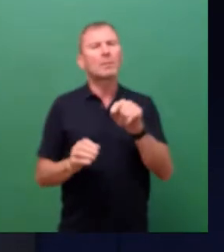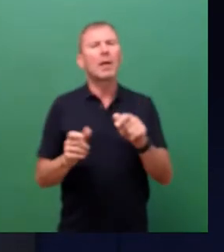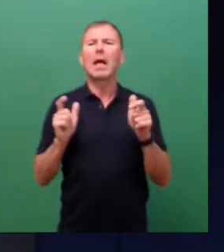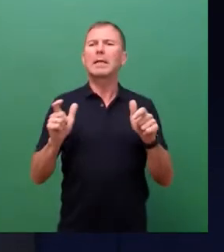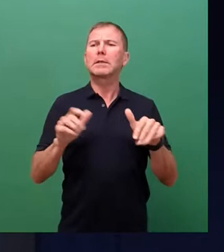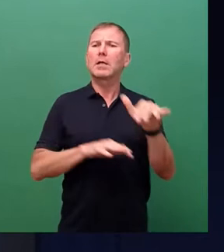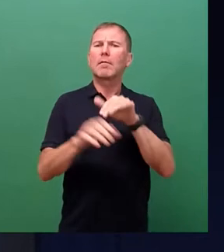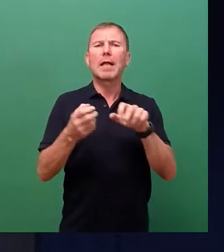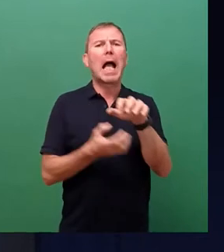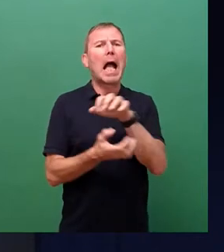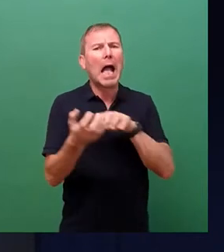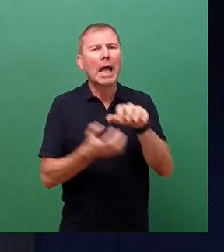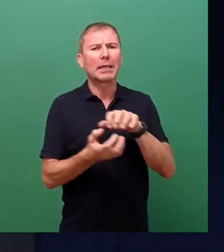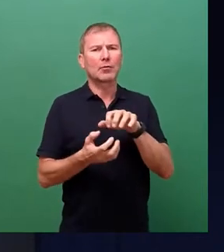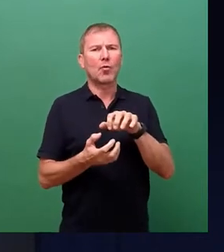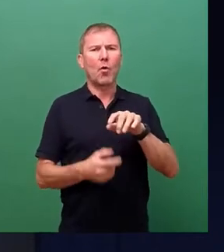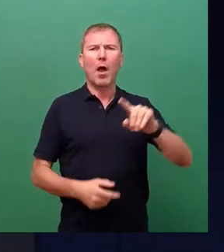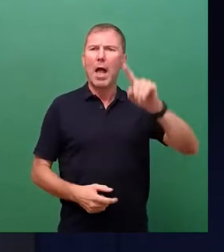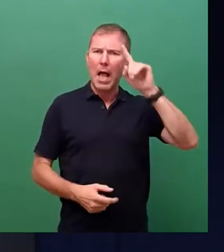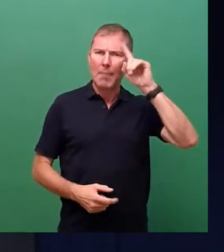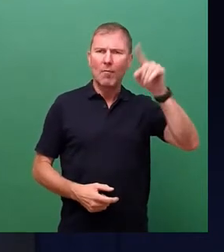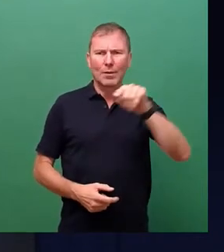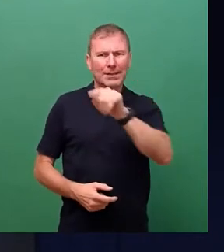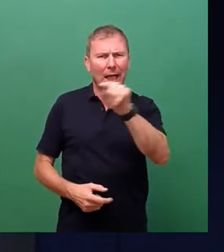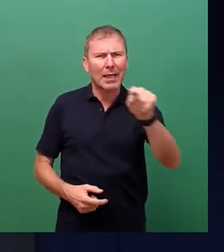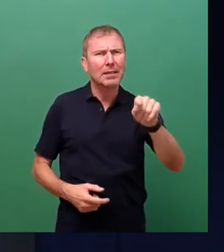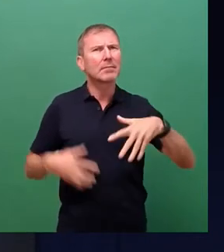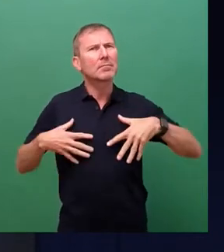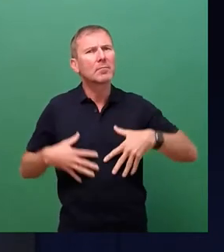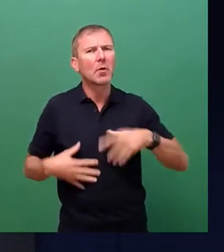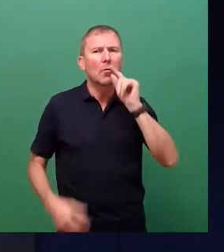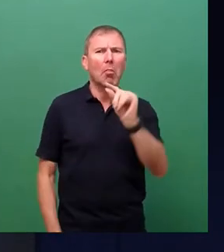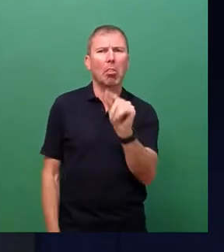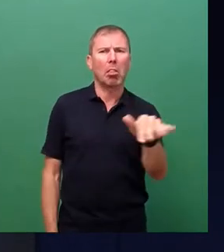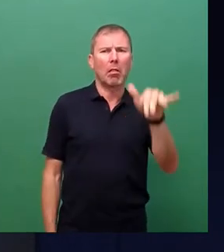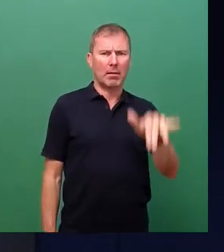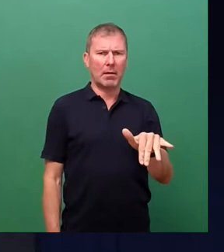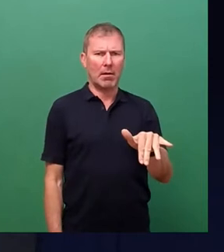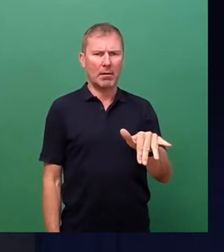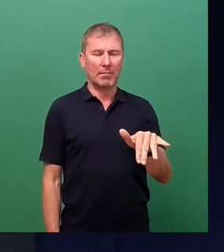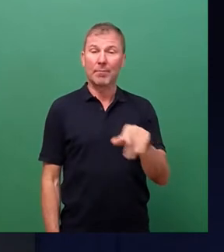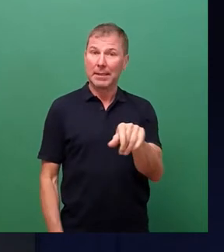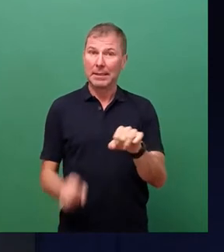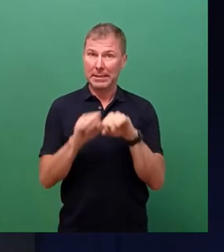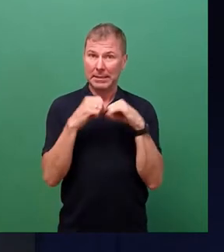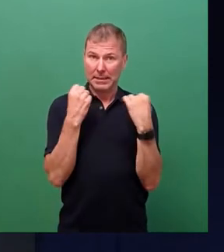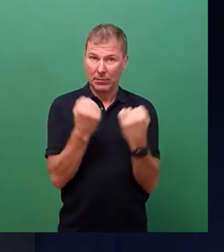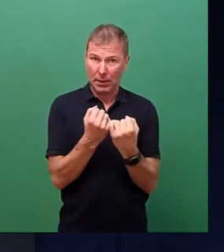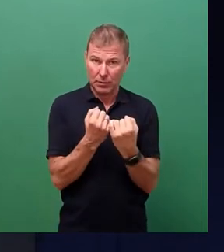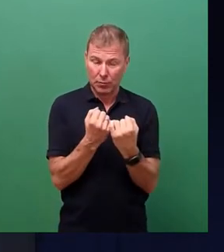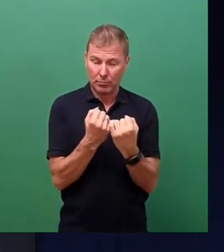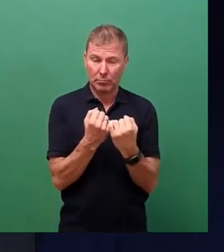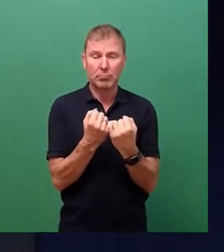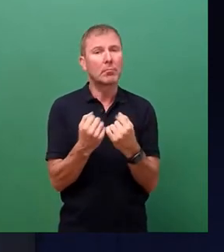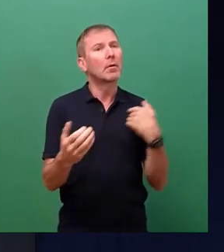Risikobewusstsein nur in Ansätzen vorhanden. Und ich denke, diese Situation hat sich bis heute